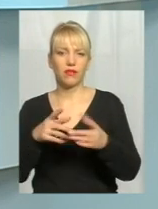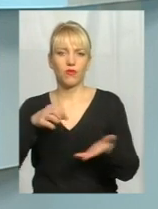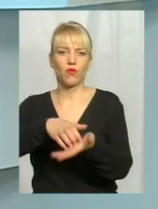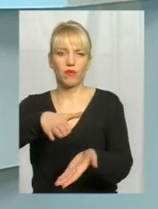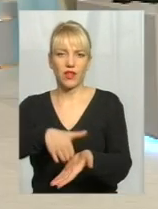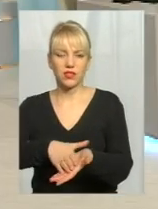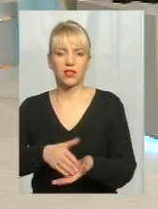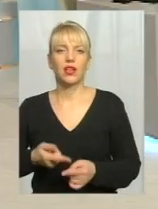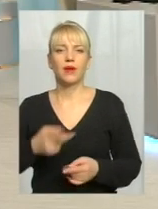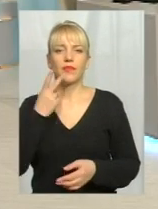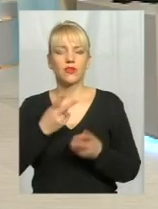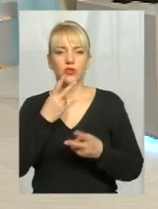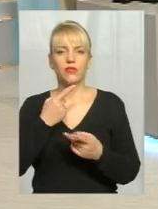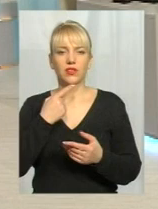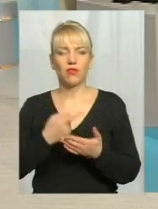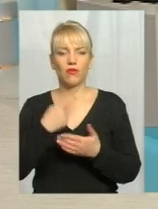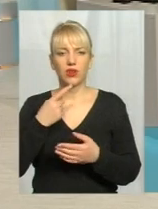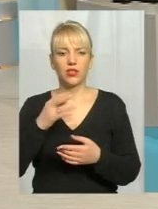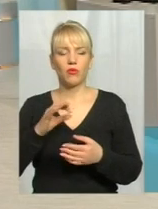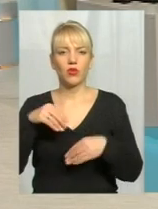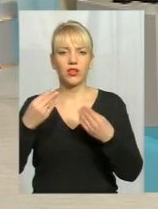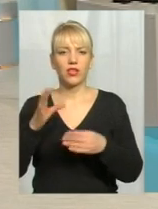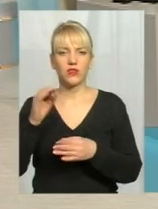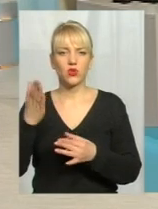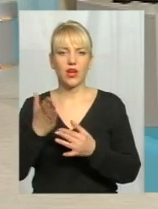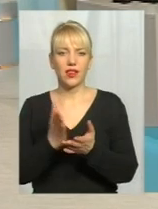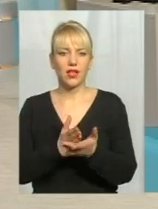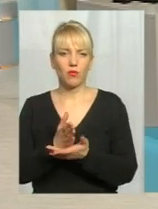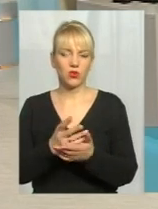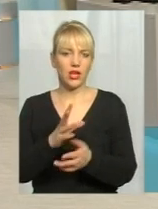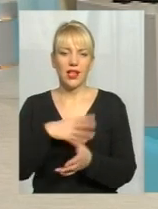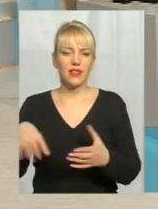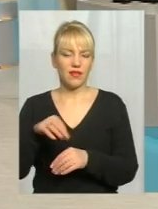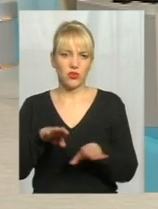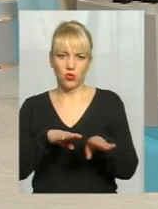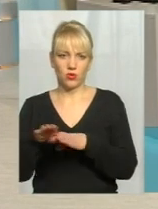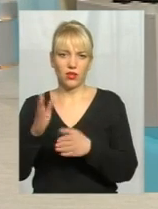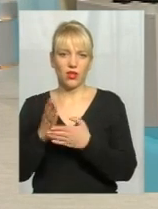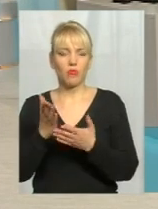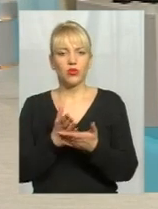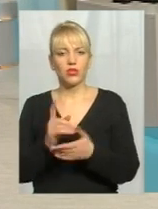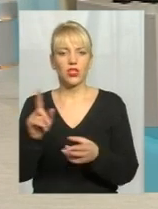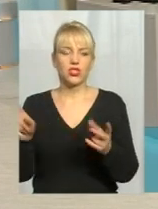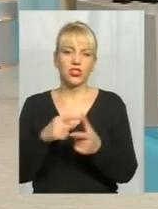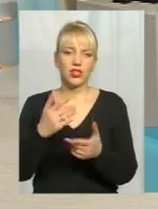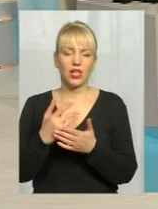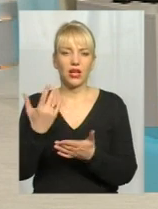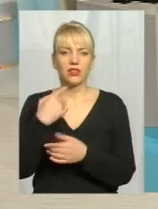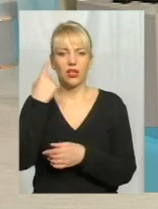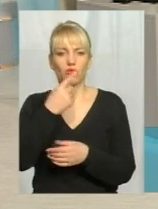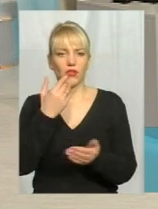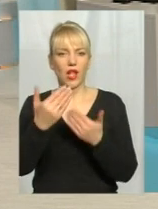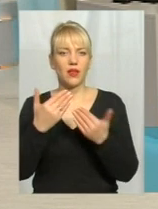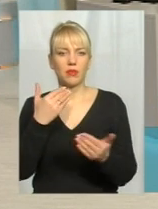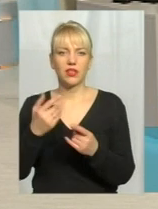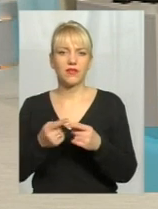Якщо розглядає можливість надання соціальних послуг, не всі ж потребують однакових. Чи практикується якийсь індивідуальний підхід у